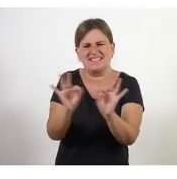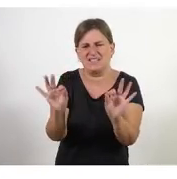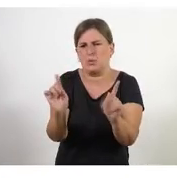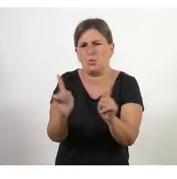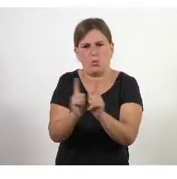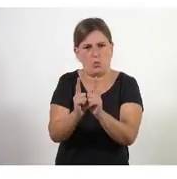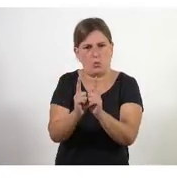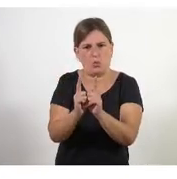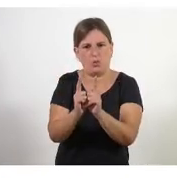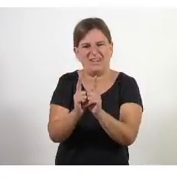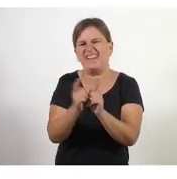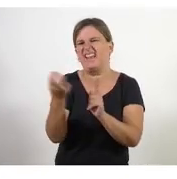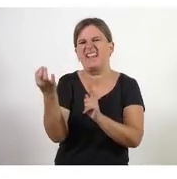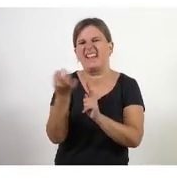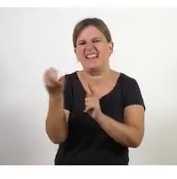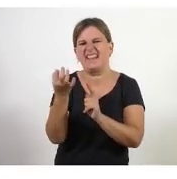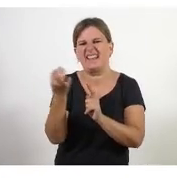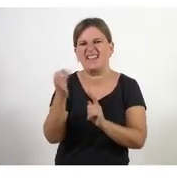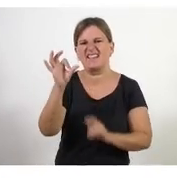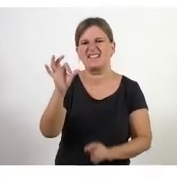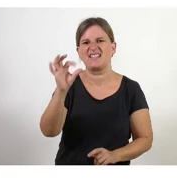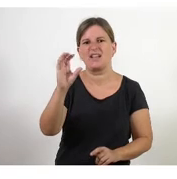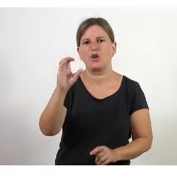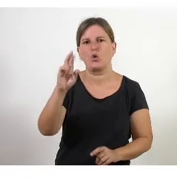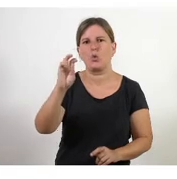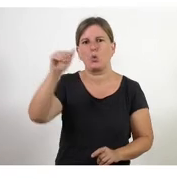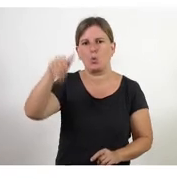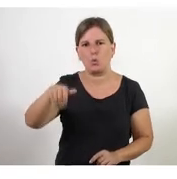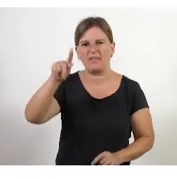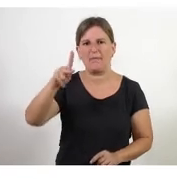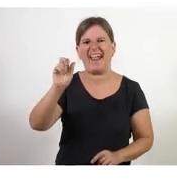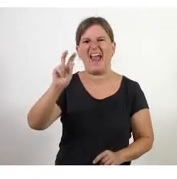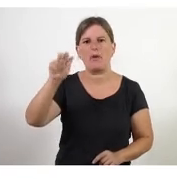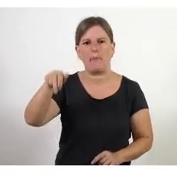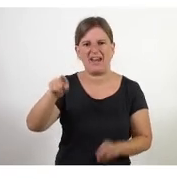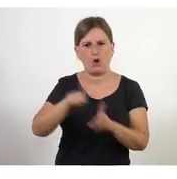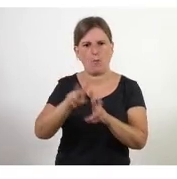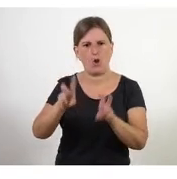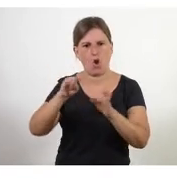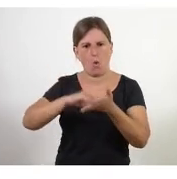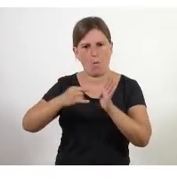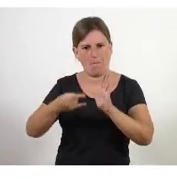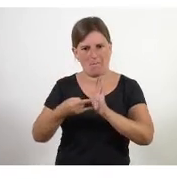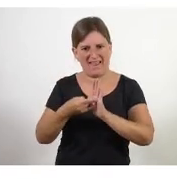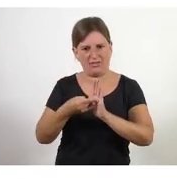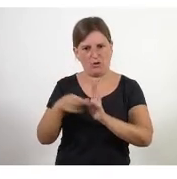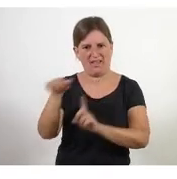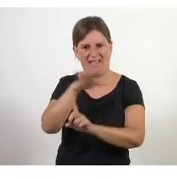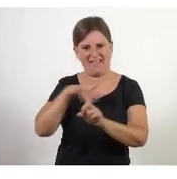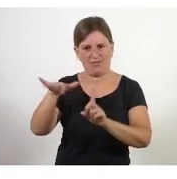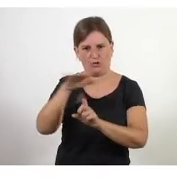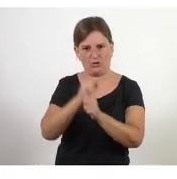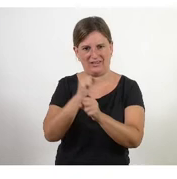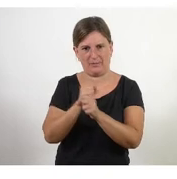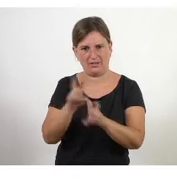cèntims de què és això de l'SCRAM i del CAMPAN com noves metodologies entorns de treball